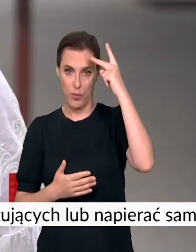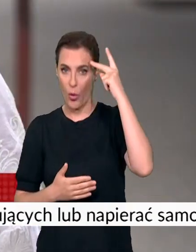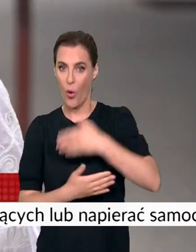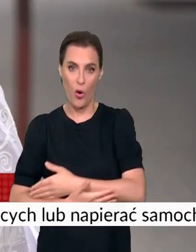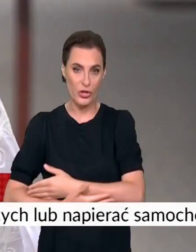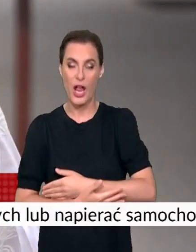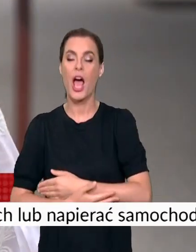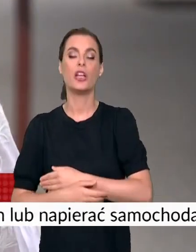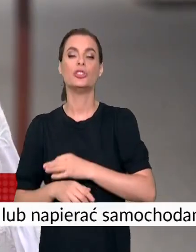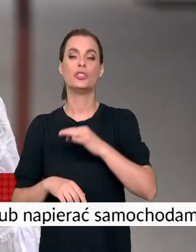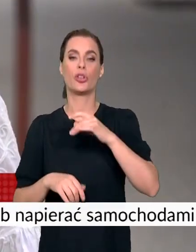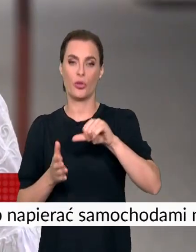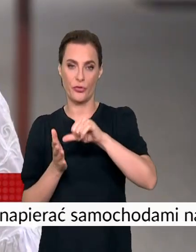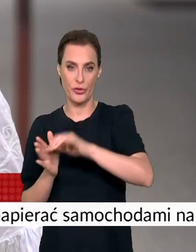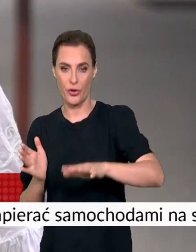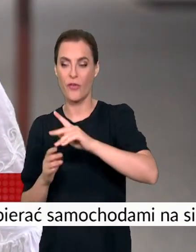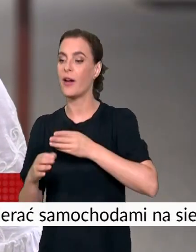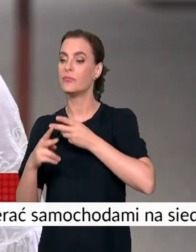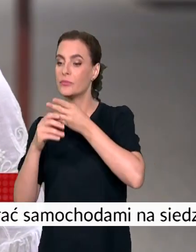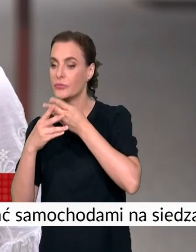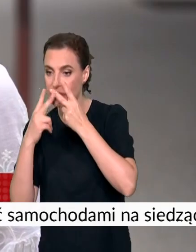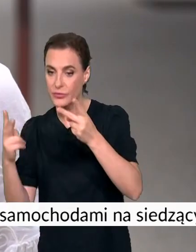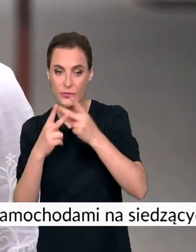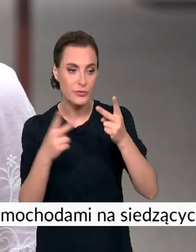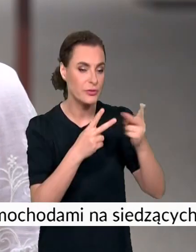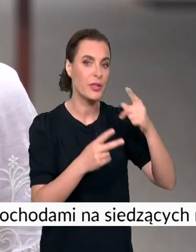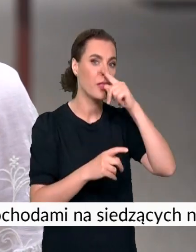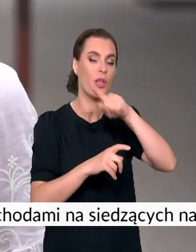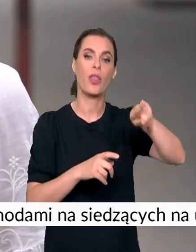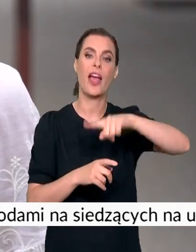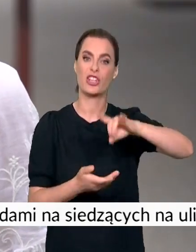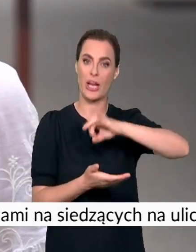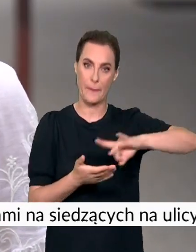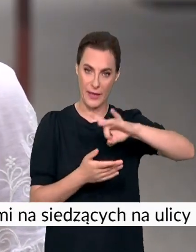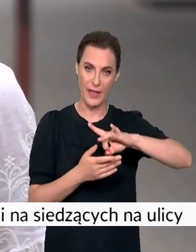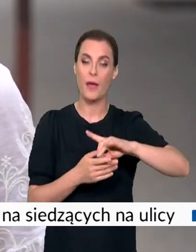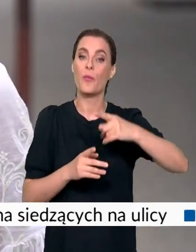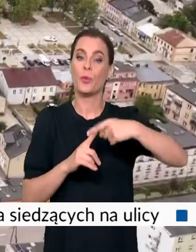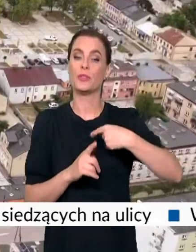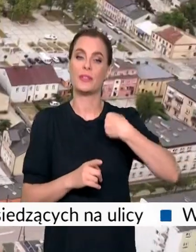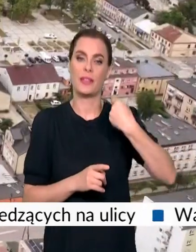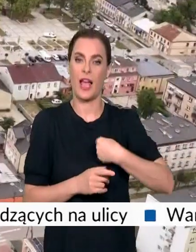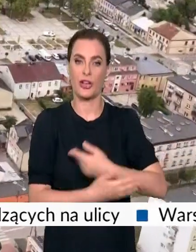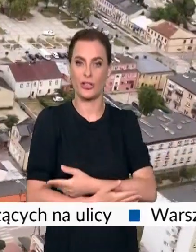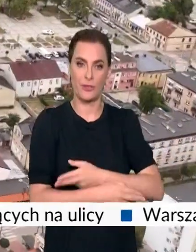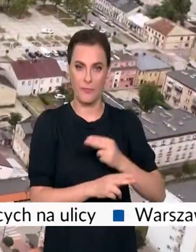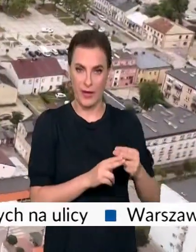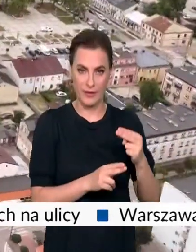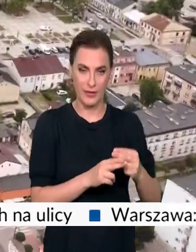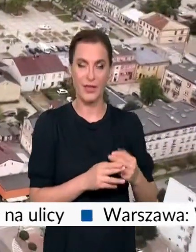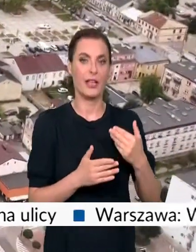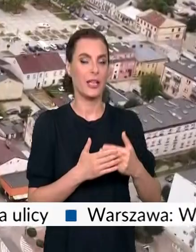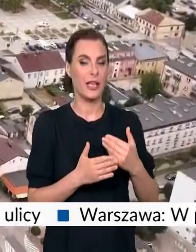patronaż do każdego nowonarodzonego noworodka mieszkańca naszej gminy i naszego pacjenta. Więc z